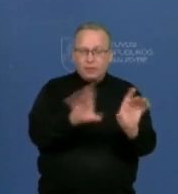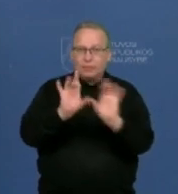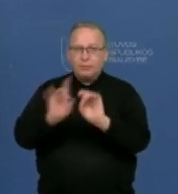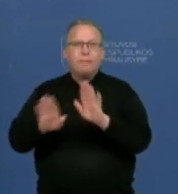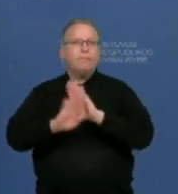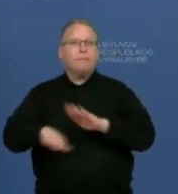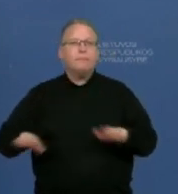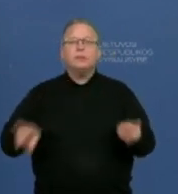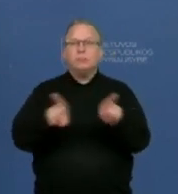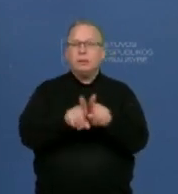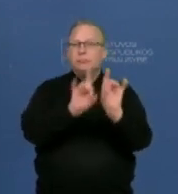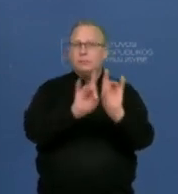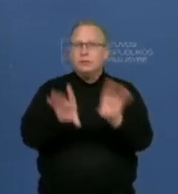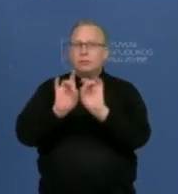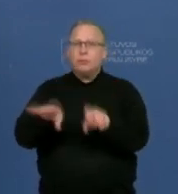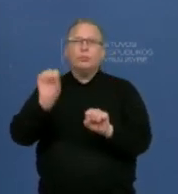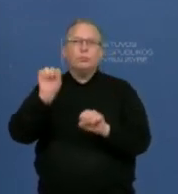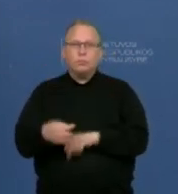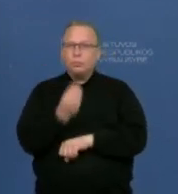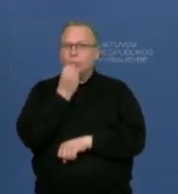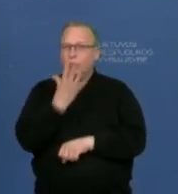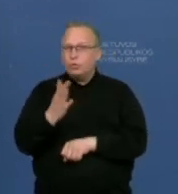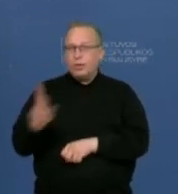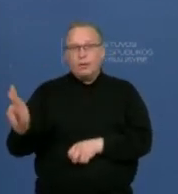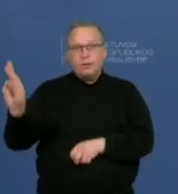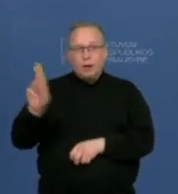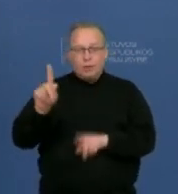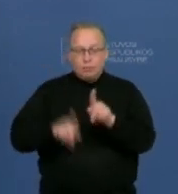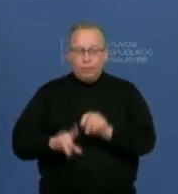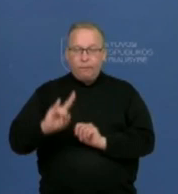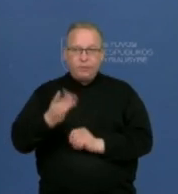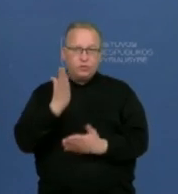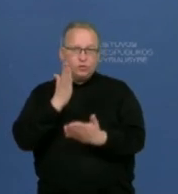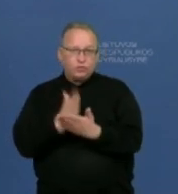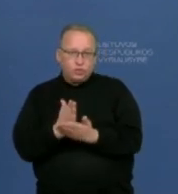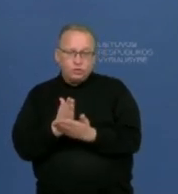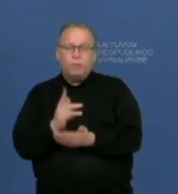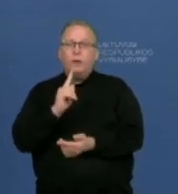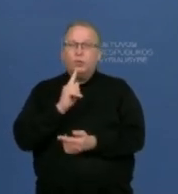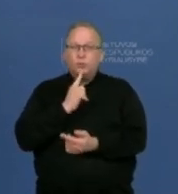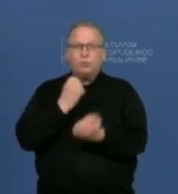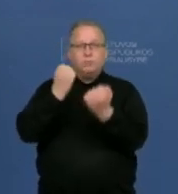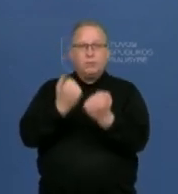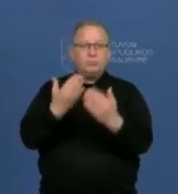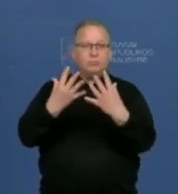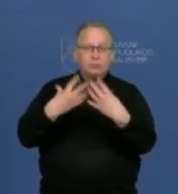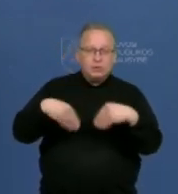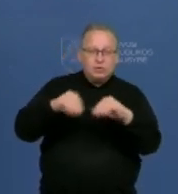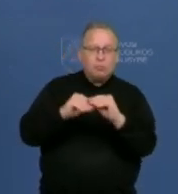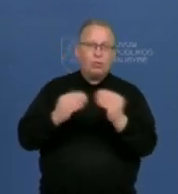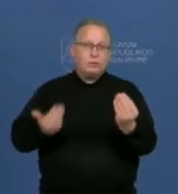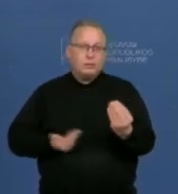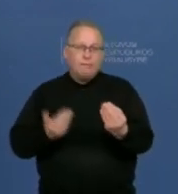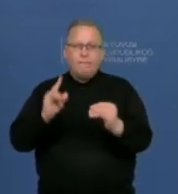skirtingi. Puikus gali būti rezultatas, jeigu vaikas yra iš sunkiau gyvenančio šeimos, kur tevai skiria mažiau